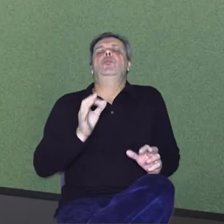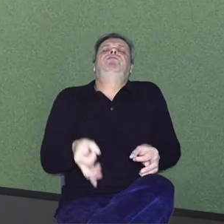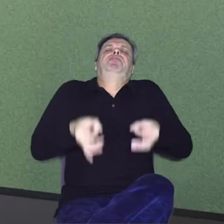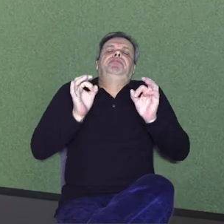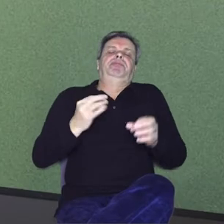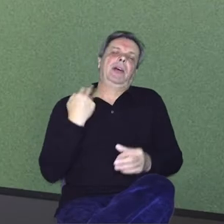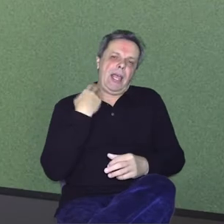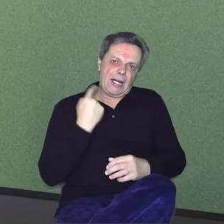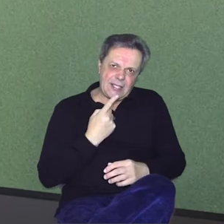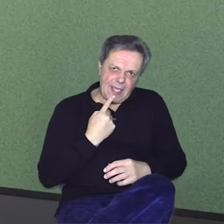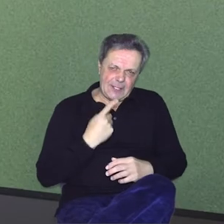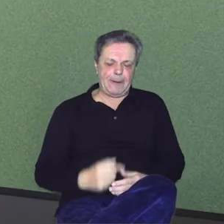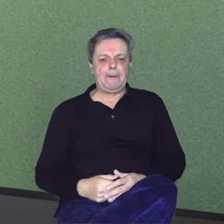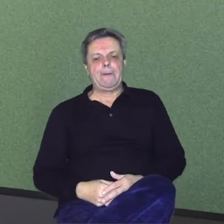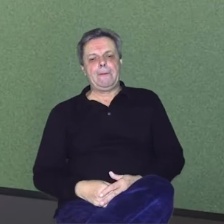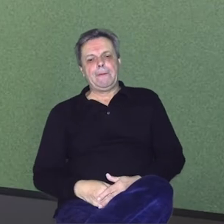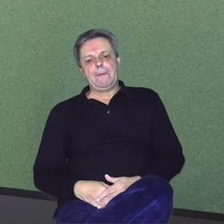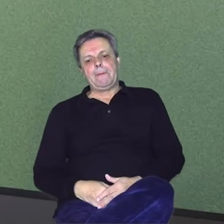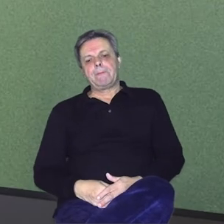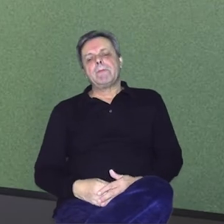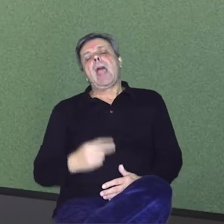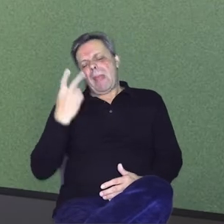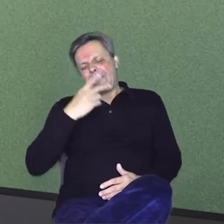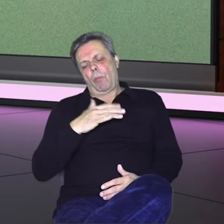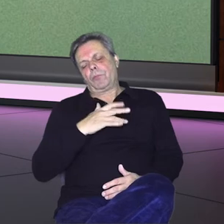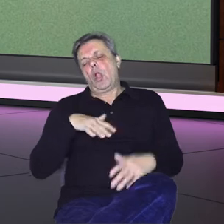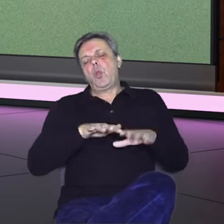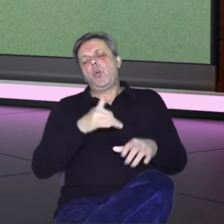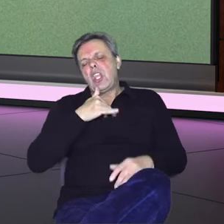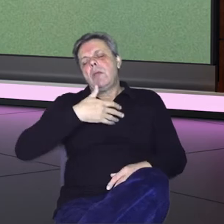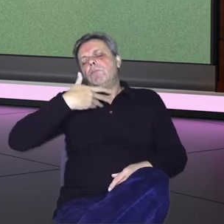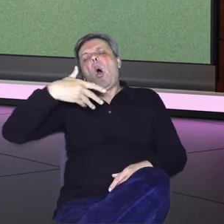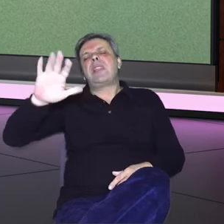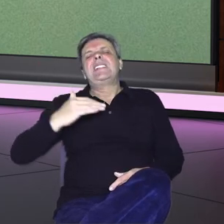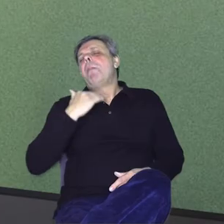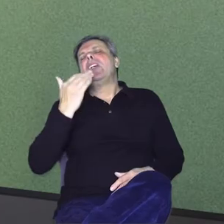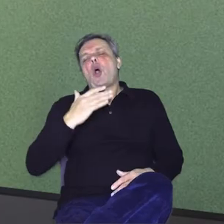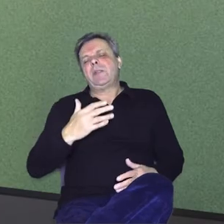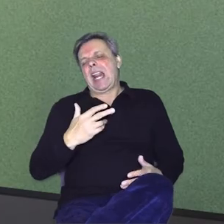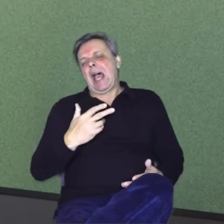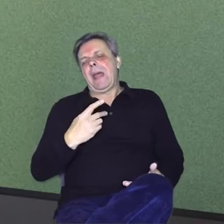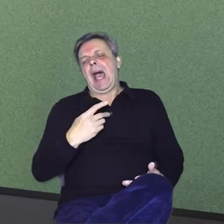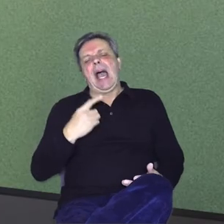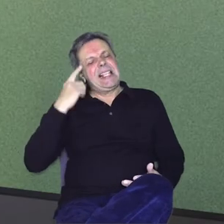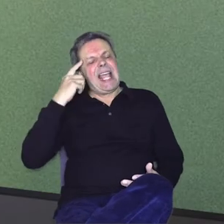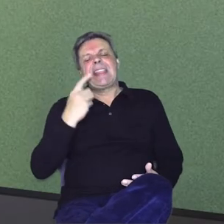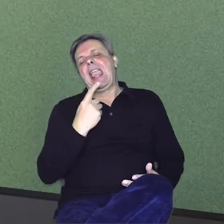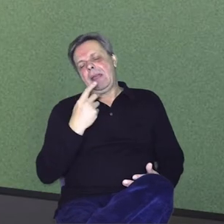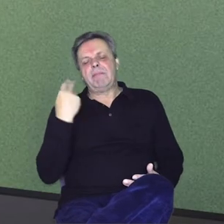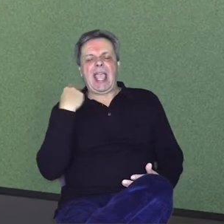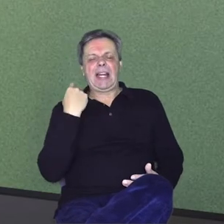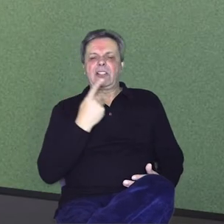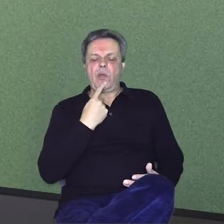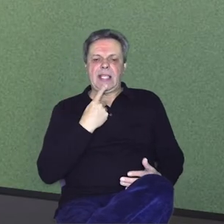engleskim jezikom. Naravno svi odlaze bez obzira na znanje engleskog jezika u Irsku. Nažalost, naglasak i na